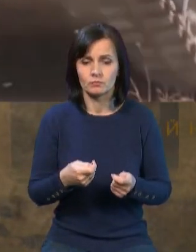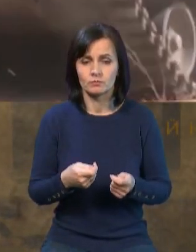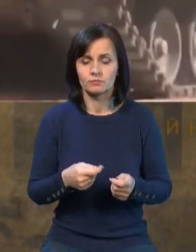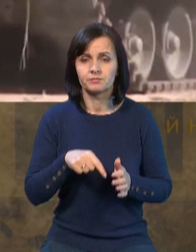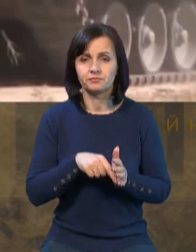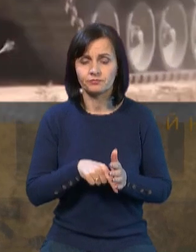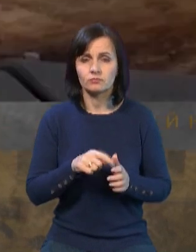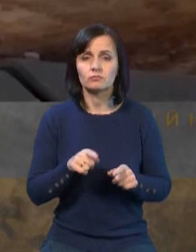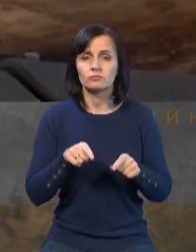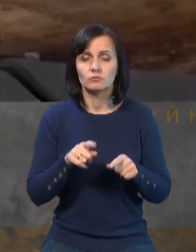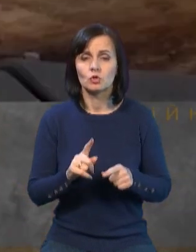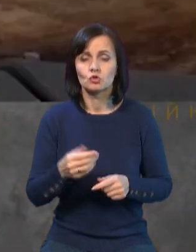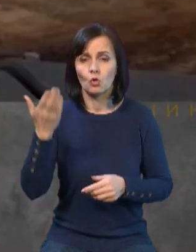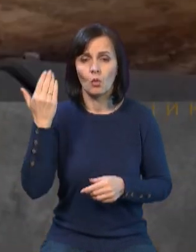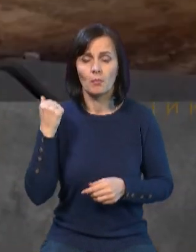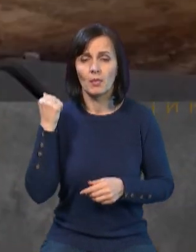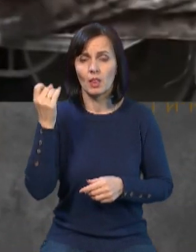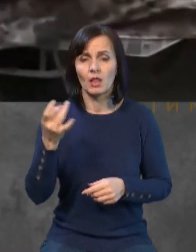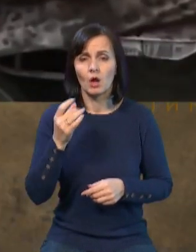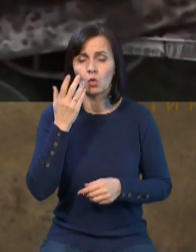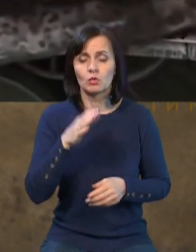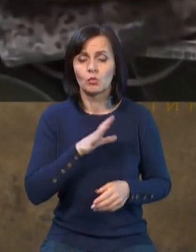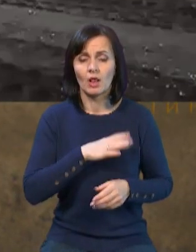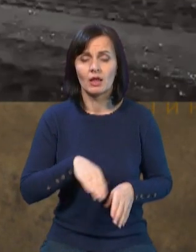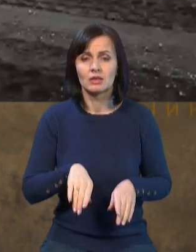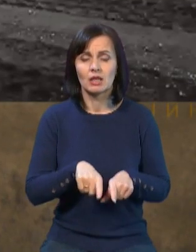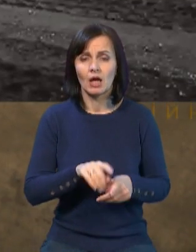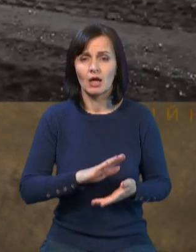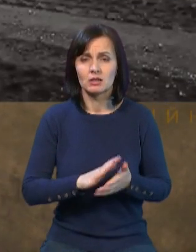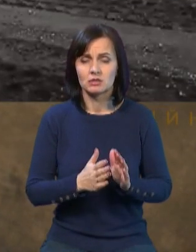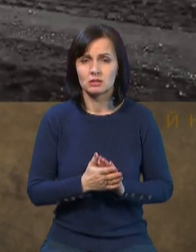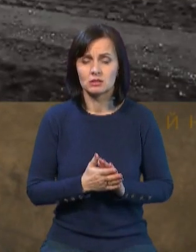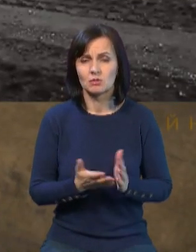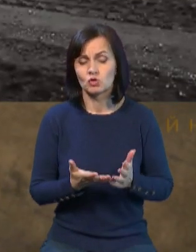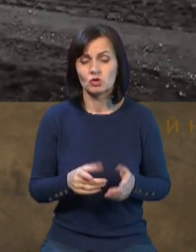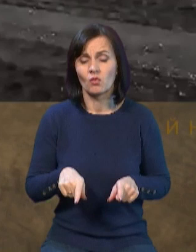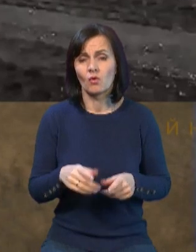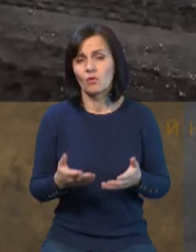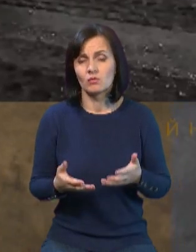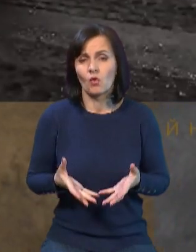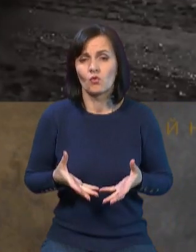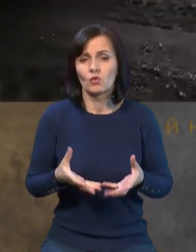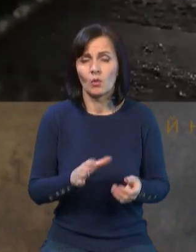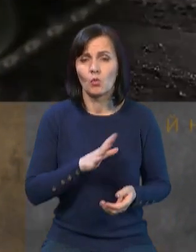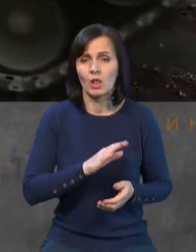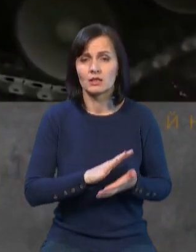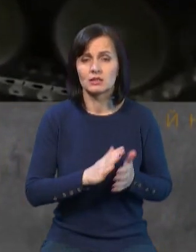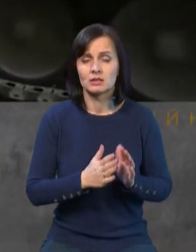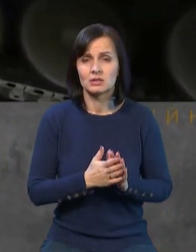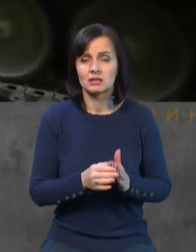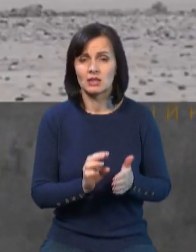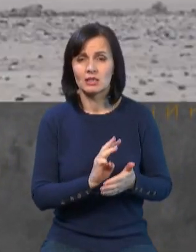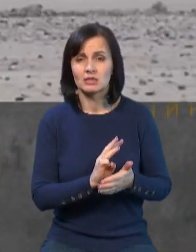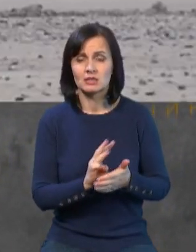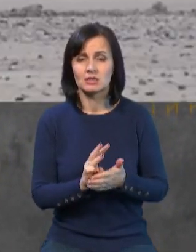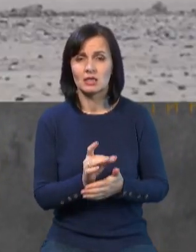минулий раз, коли була така ситуація, її треба пам'ятати, можливо, вогна якусь вплинула, але була ситуація з зенітно-ракетним